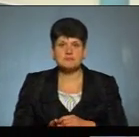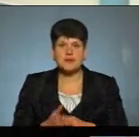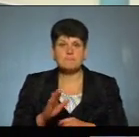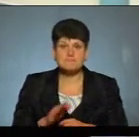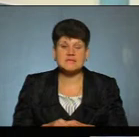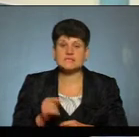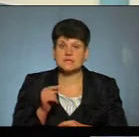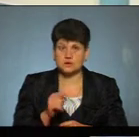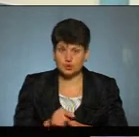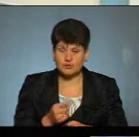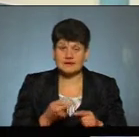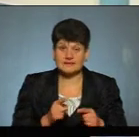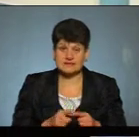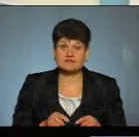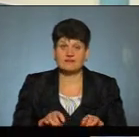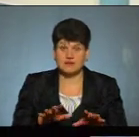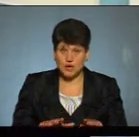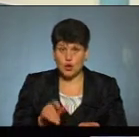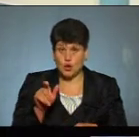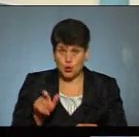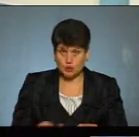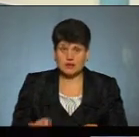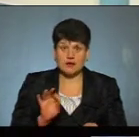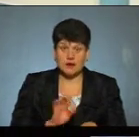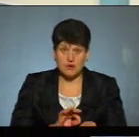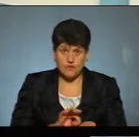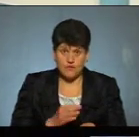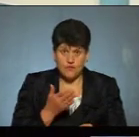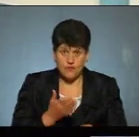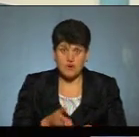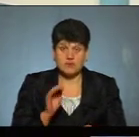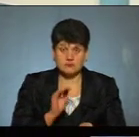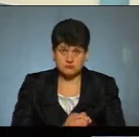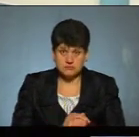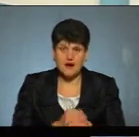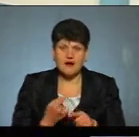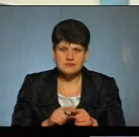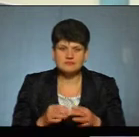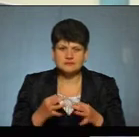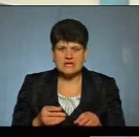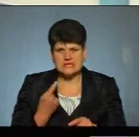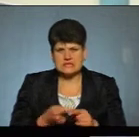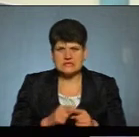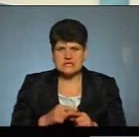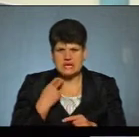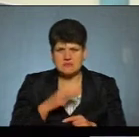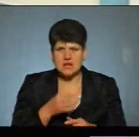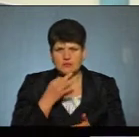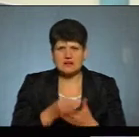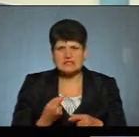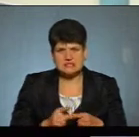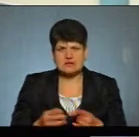якщо це визначили, що це людина справді на коронавірус, хлора, якщо вона таке допускає, це кримінальна відповідальність. За це треба